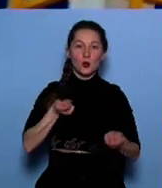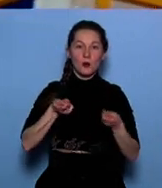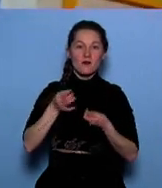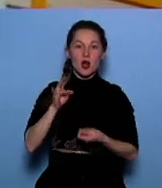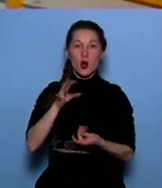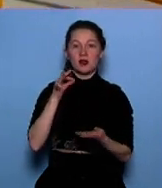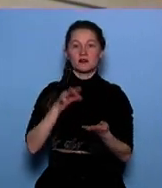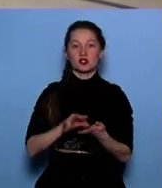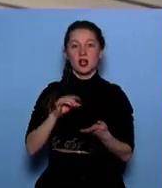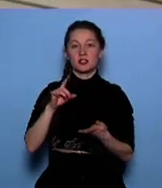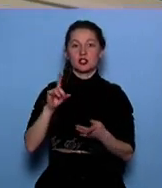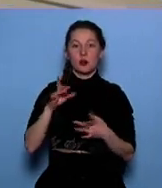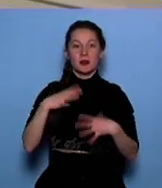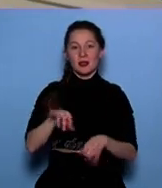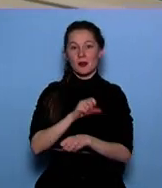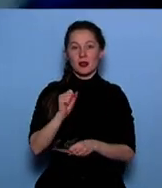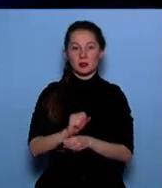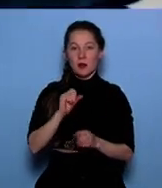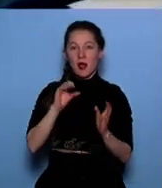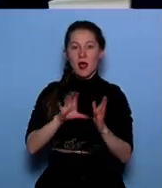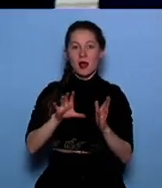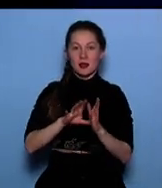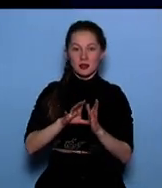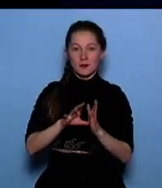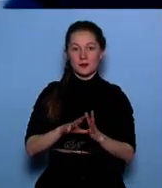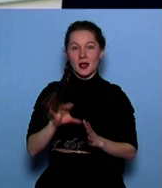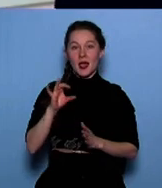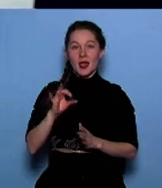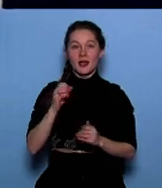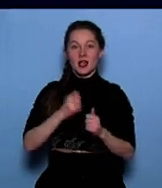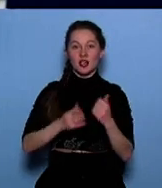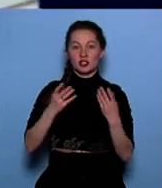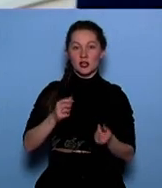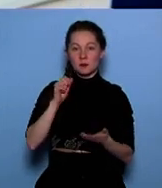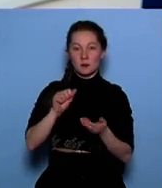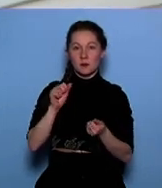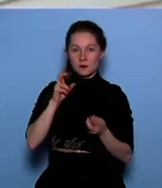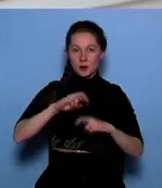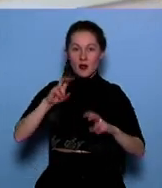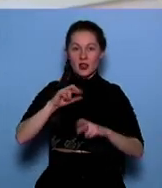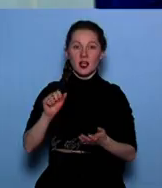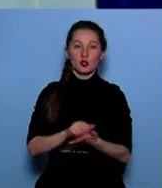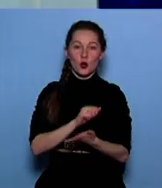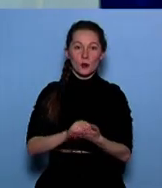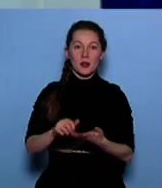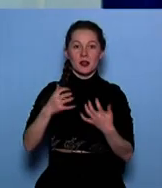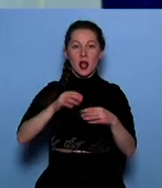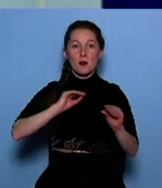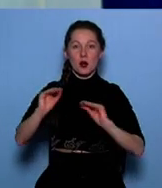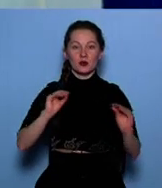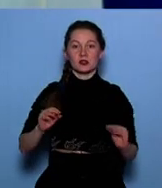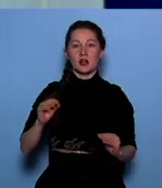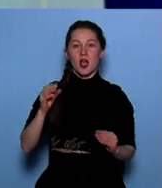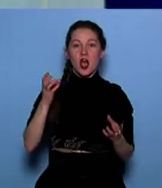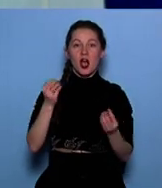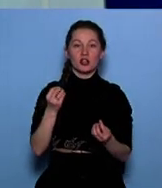отвечает за бесперебойность электро- и теплоснабжения станции. Ежедневная проверка документации, оборудование – только часть работы. Приходится еще